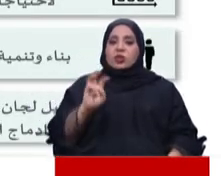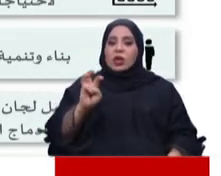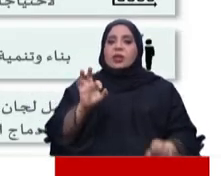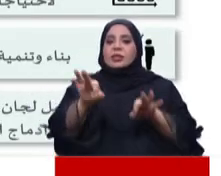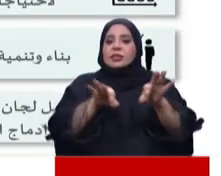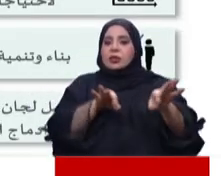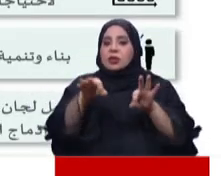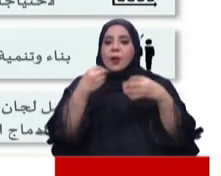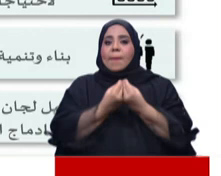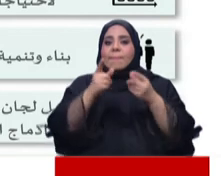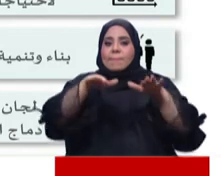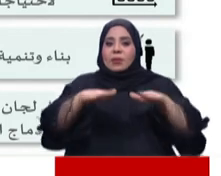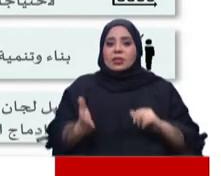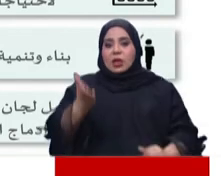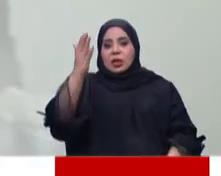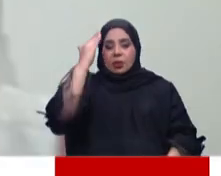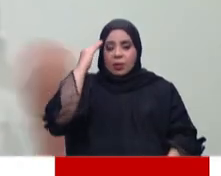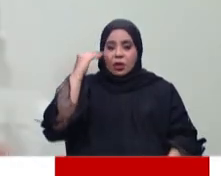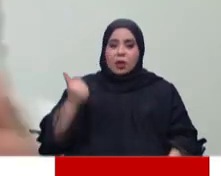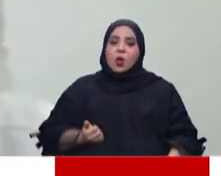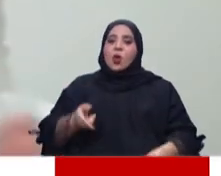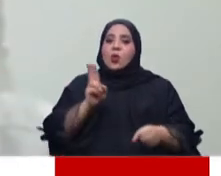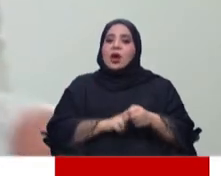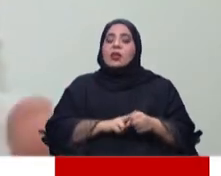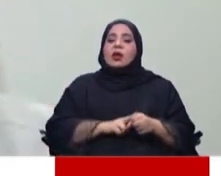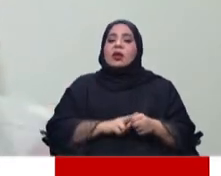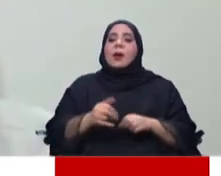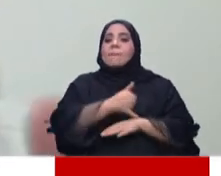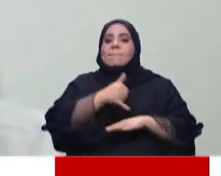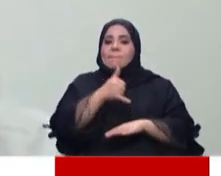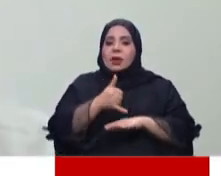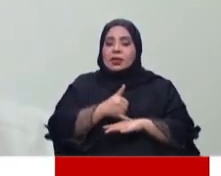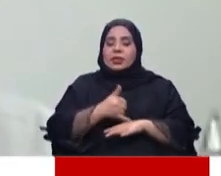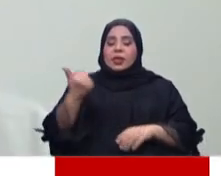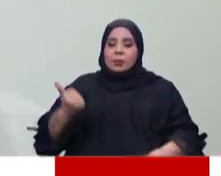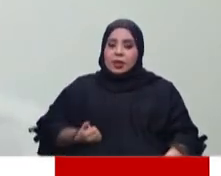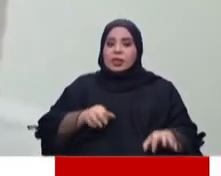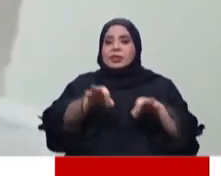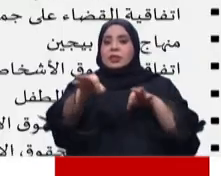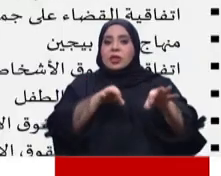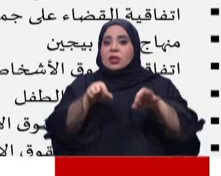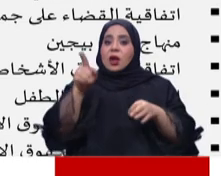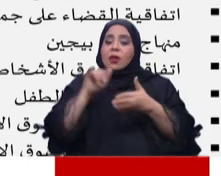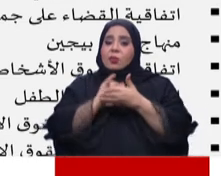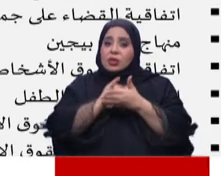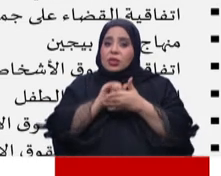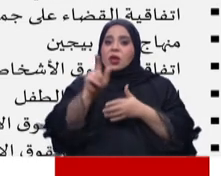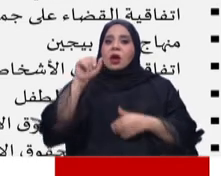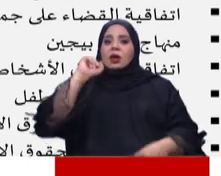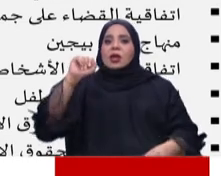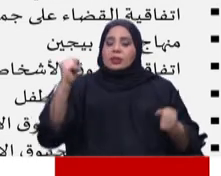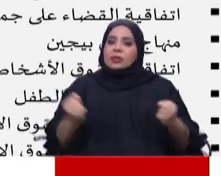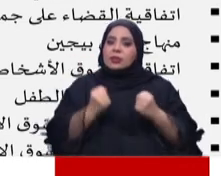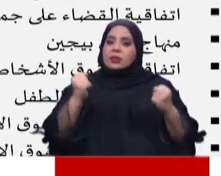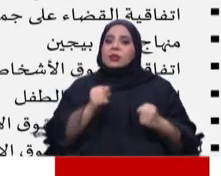بين المجلس الأعلى للمرأة ومعهد البحرين للتنمية السياسية كمؤسسة وطنية متخصصة في التأهيل